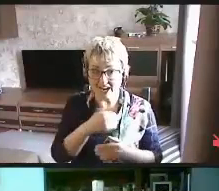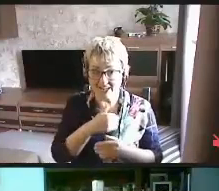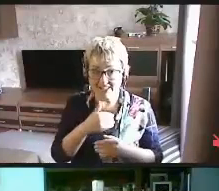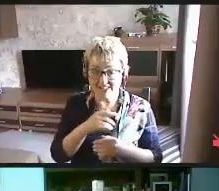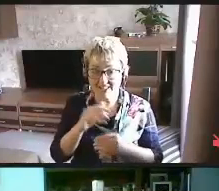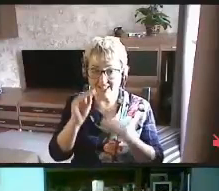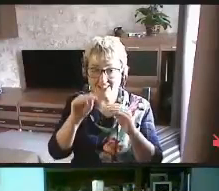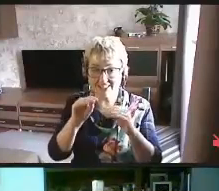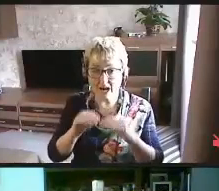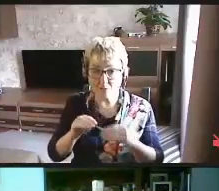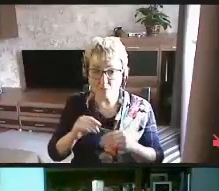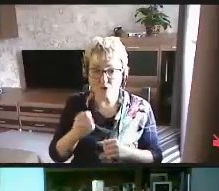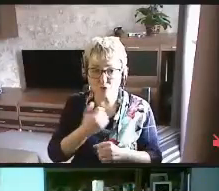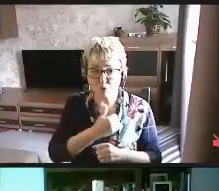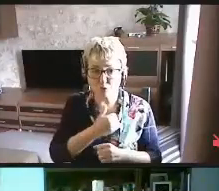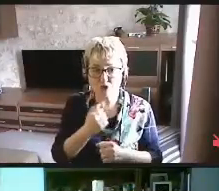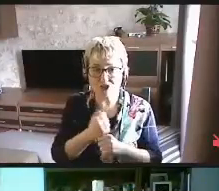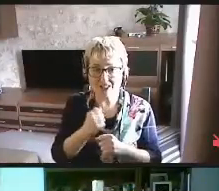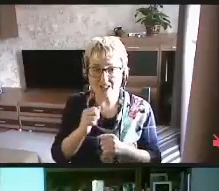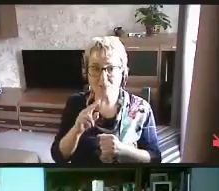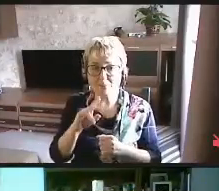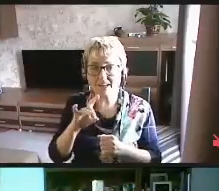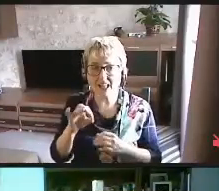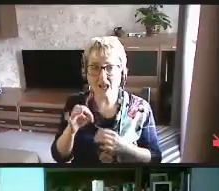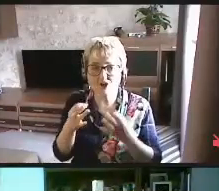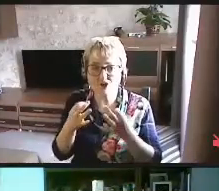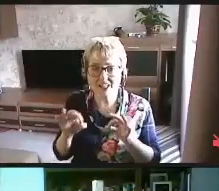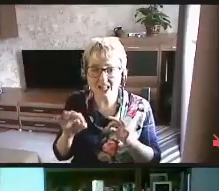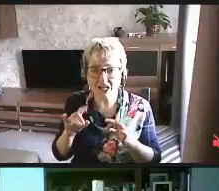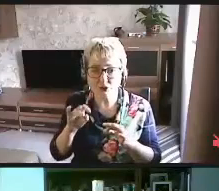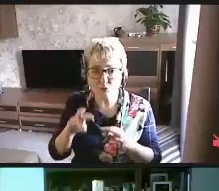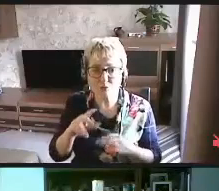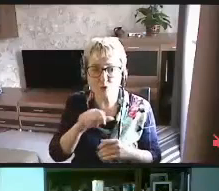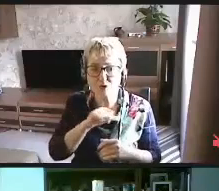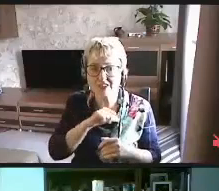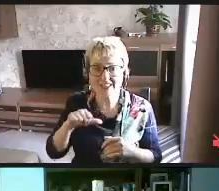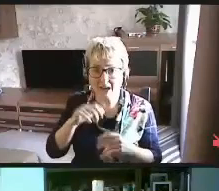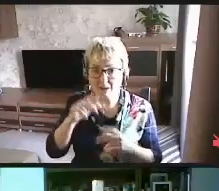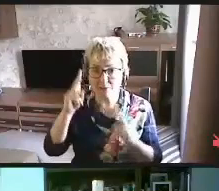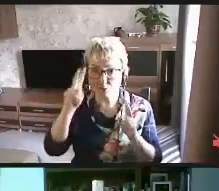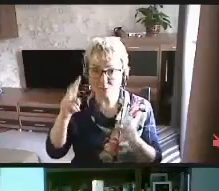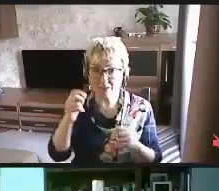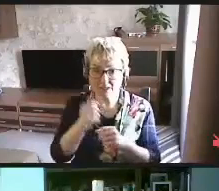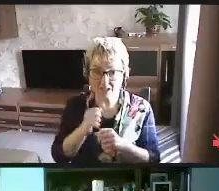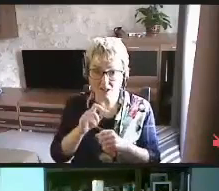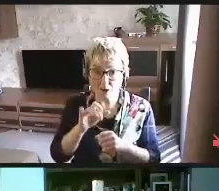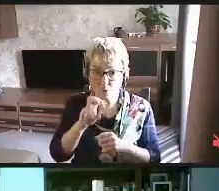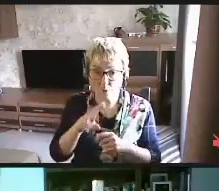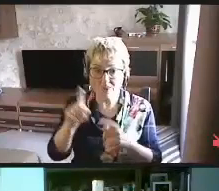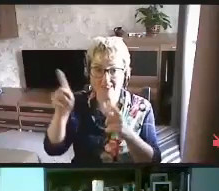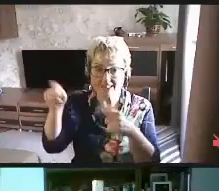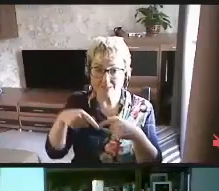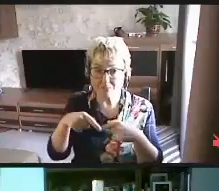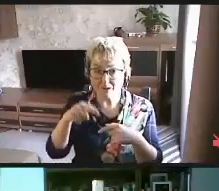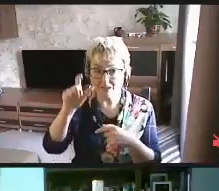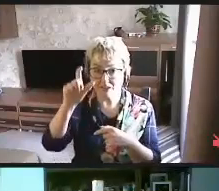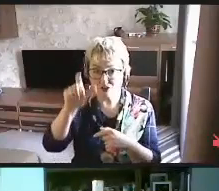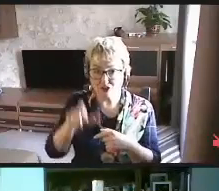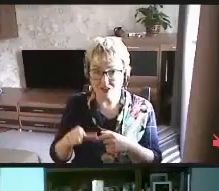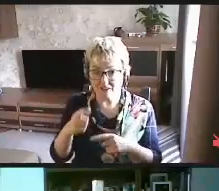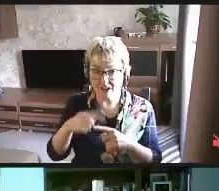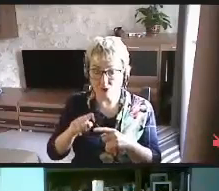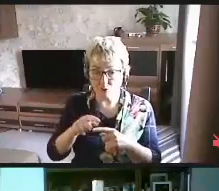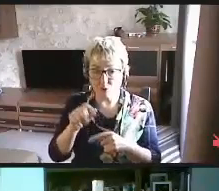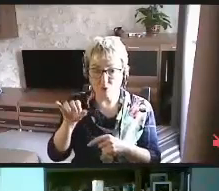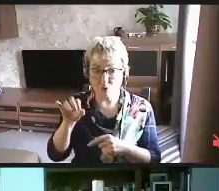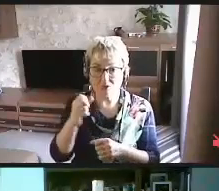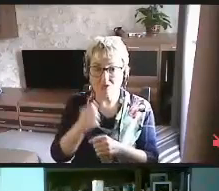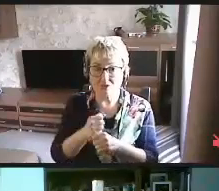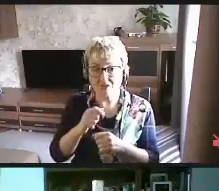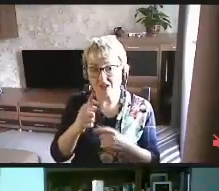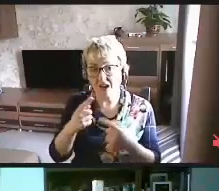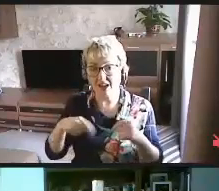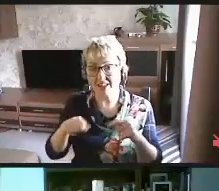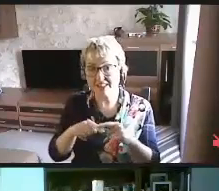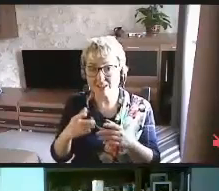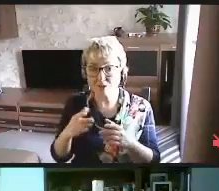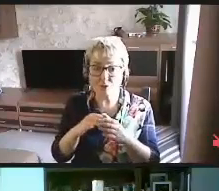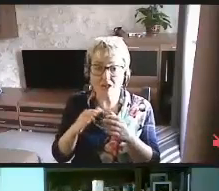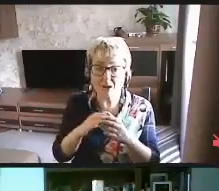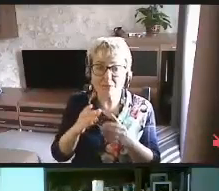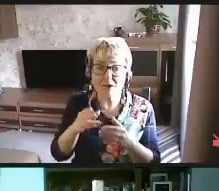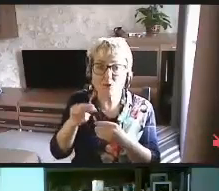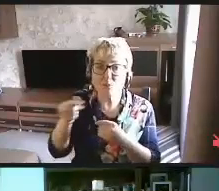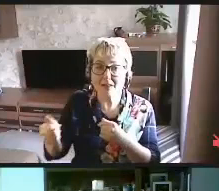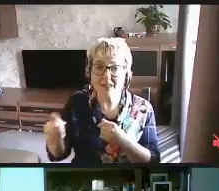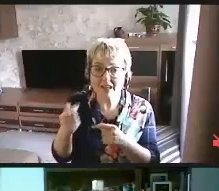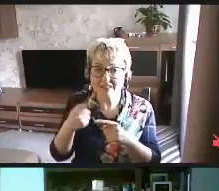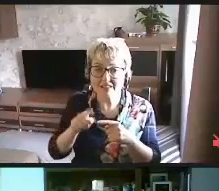если разработчик хочет сделать свое приложение доступным, и он сам не умеет это делать, значит, он нанимает человека, который ему это делает, или организацию, или компанию,